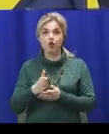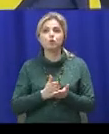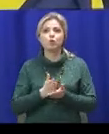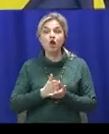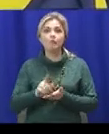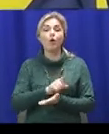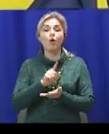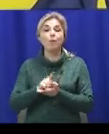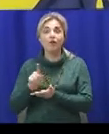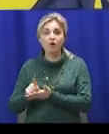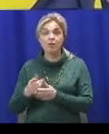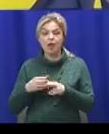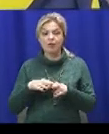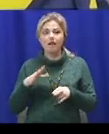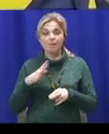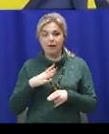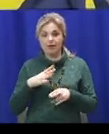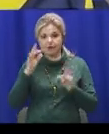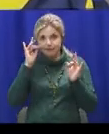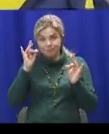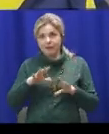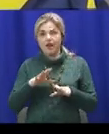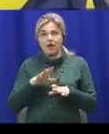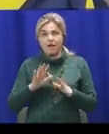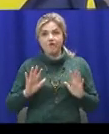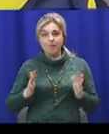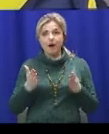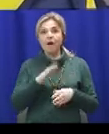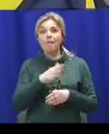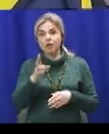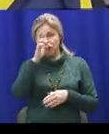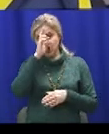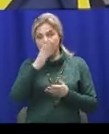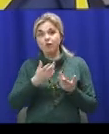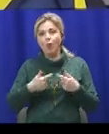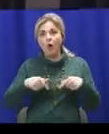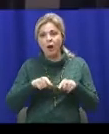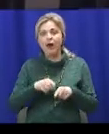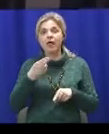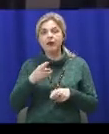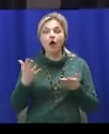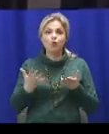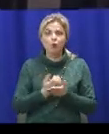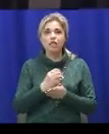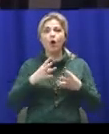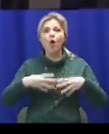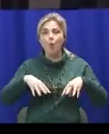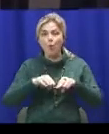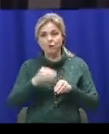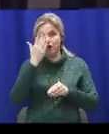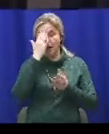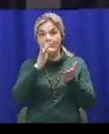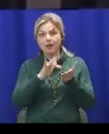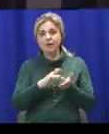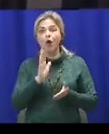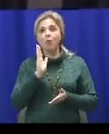момент це якийсь безпрецедентний просто випадок взаємодії між державними органами для досягнення спільної мети. Результатом ігор нескорених буде не тільки